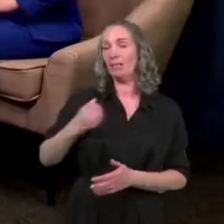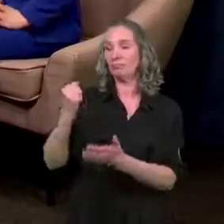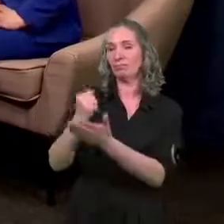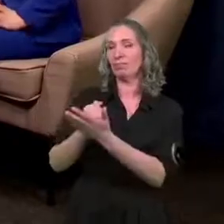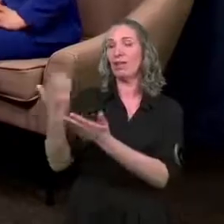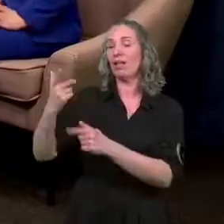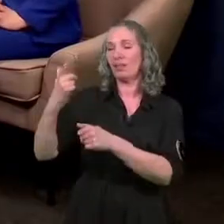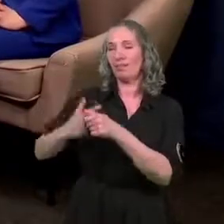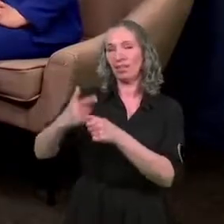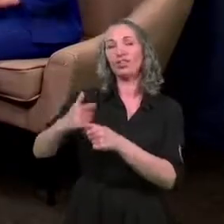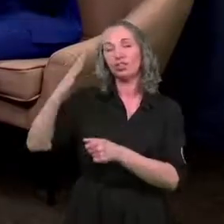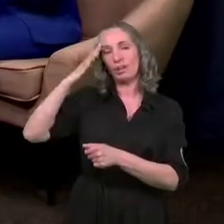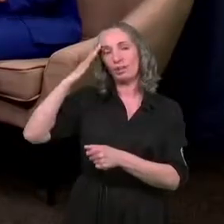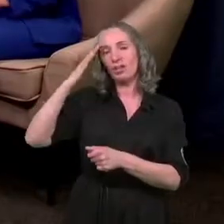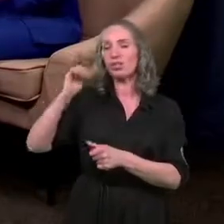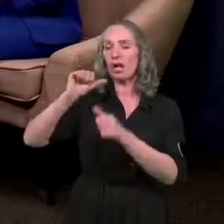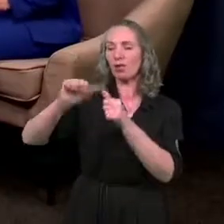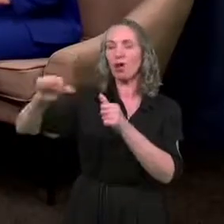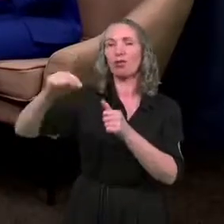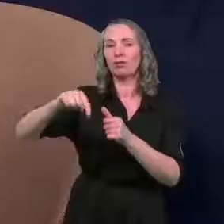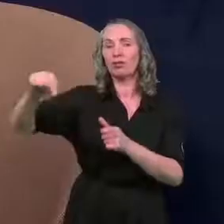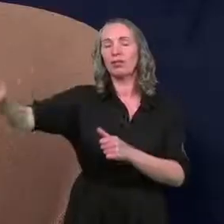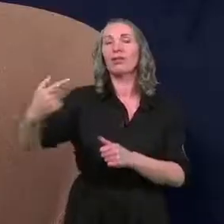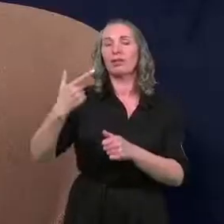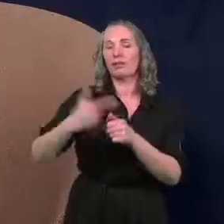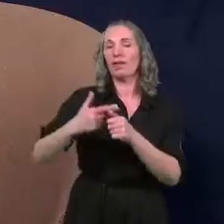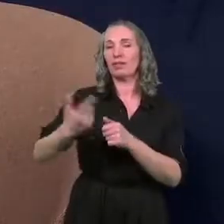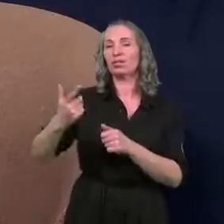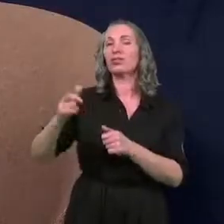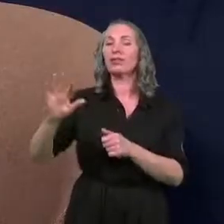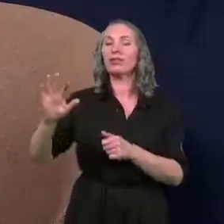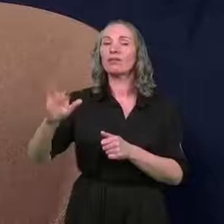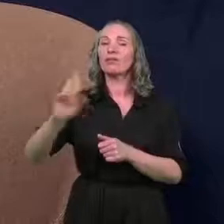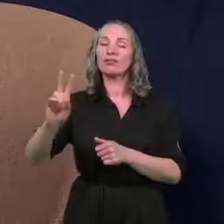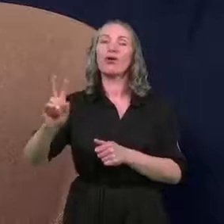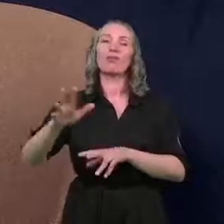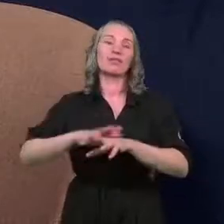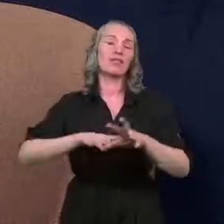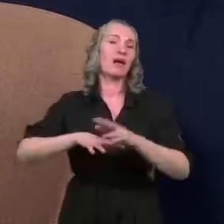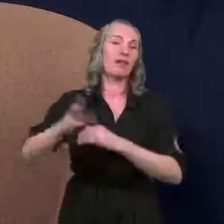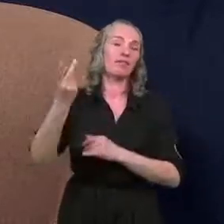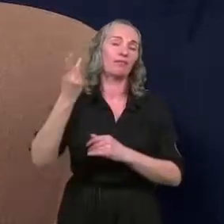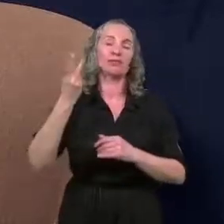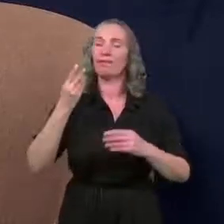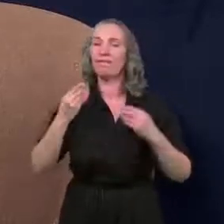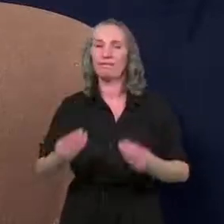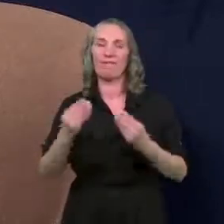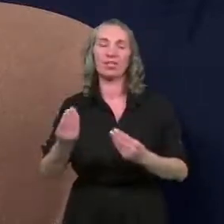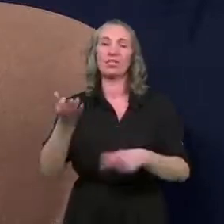mieszkań w ciągu roku przeznaczyć dla tych zawodów, które są niezbędne, deficytowych dla